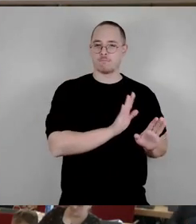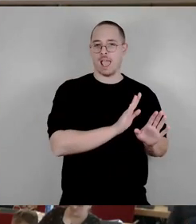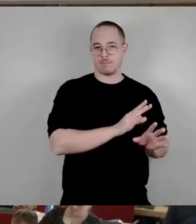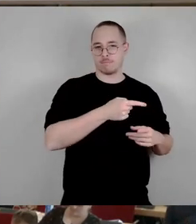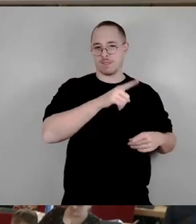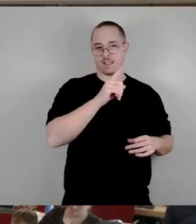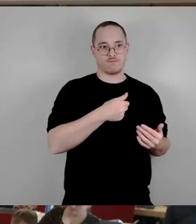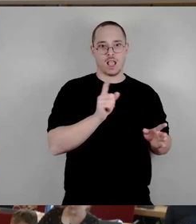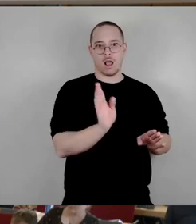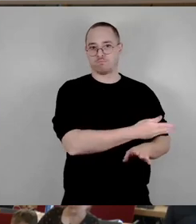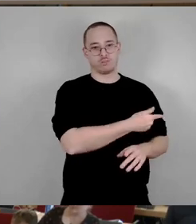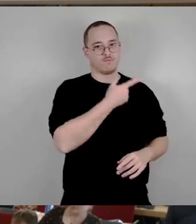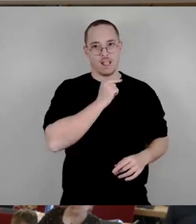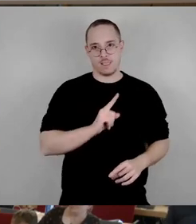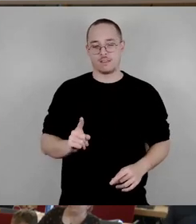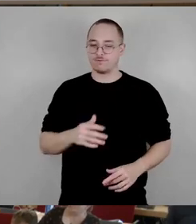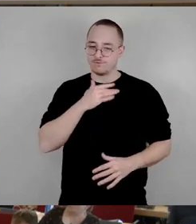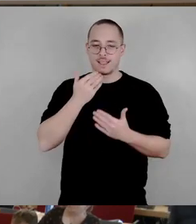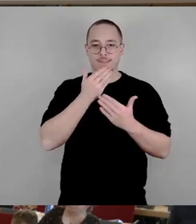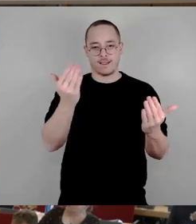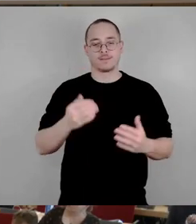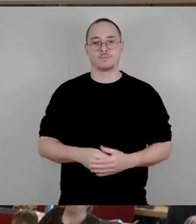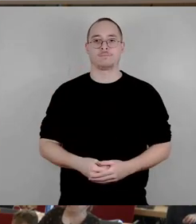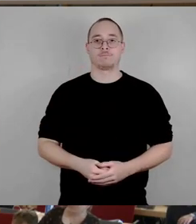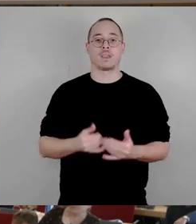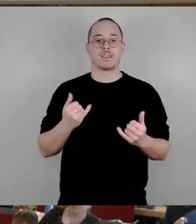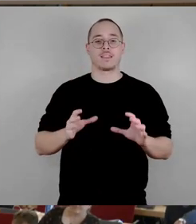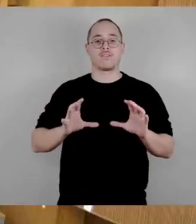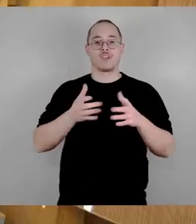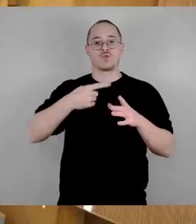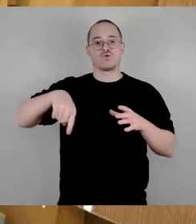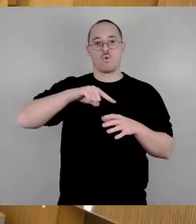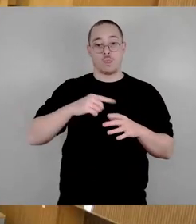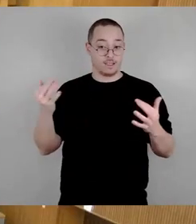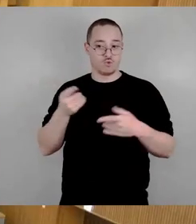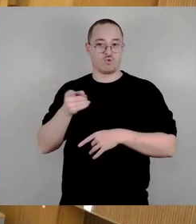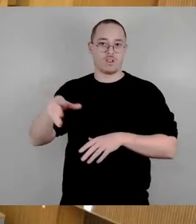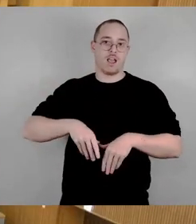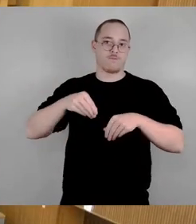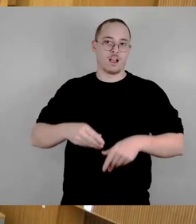So, damit steigen wir ein in die Fraktionsrunde. Bündnis 90 Die Grünen beginnen. Herr Dr. Deppel.